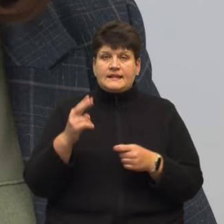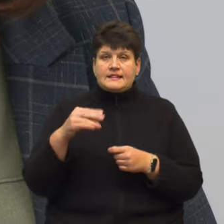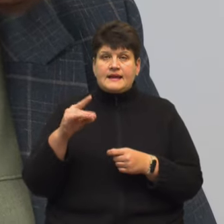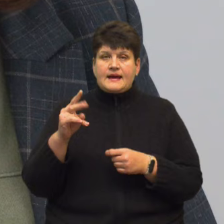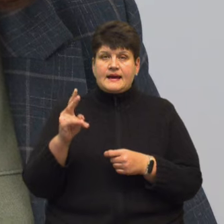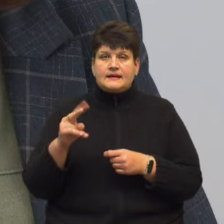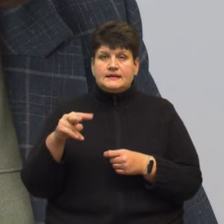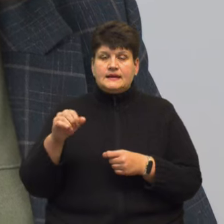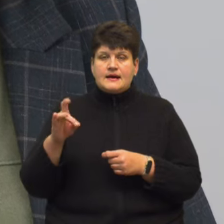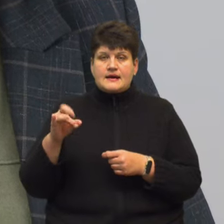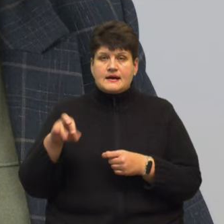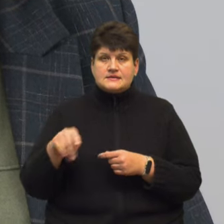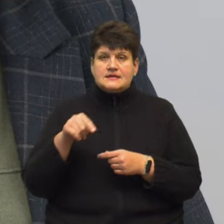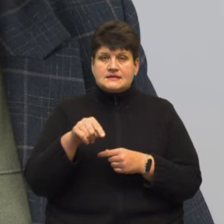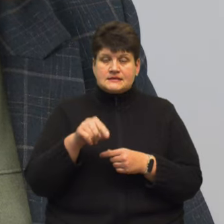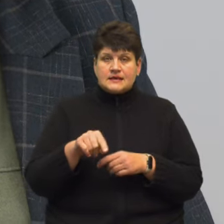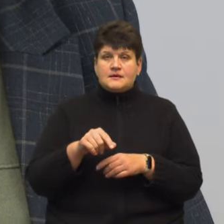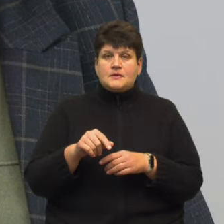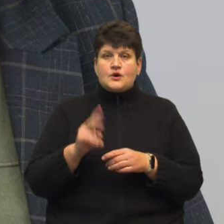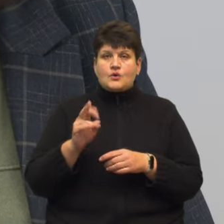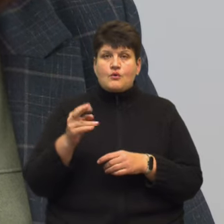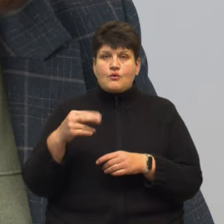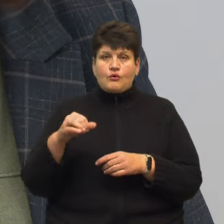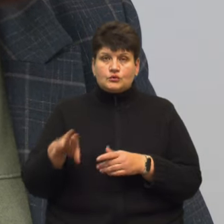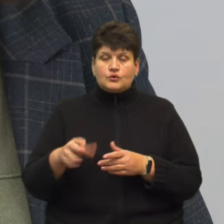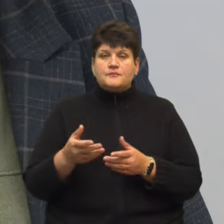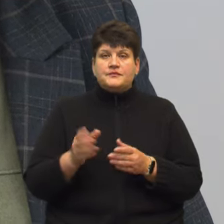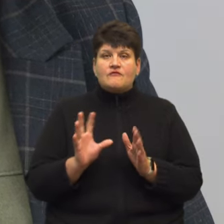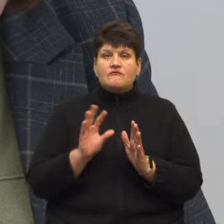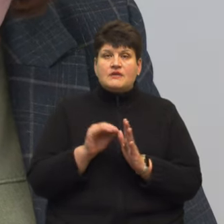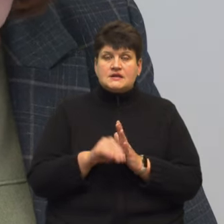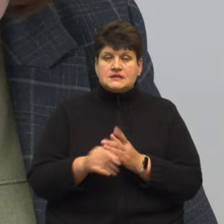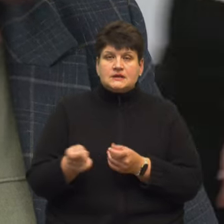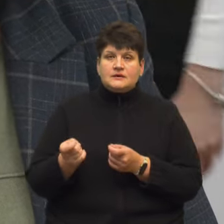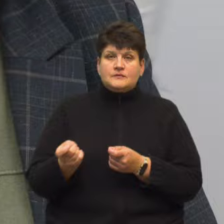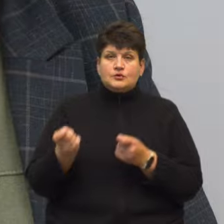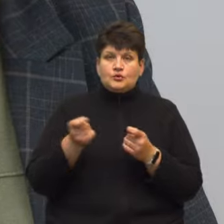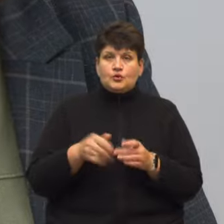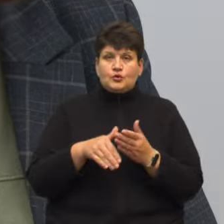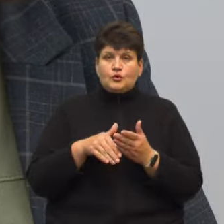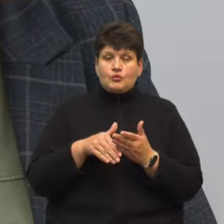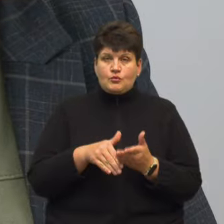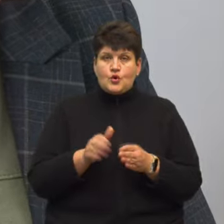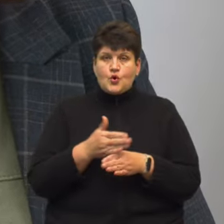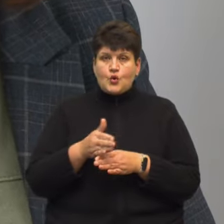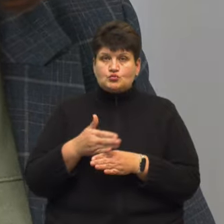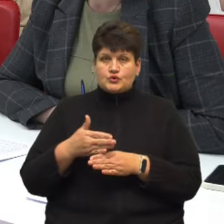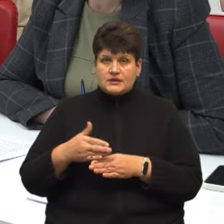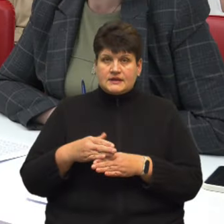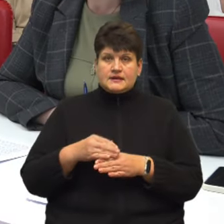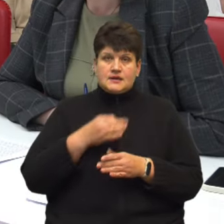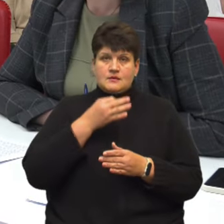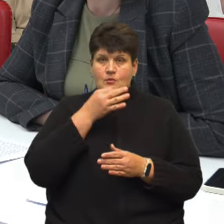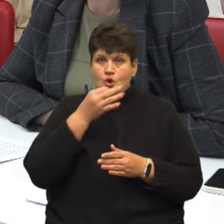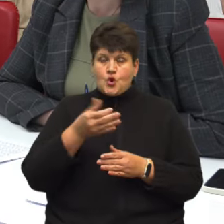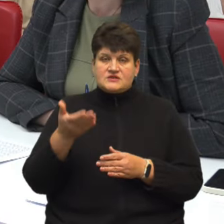цим же шкодом на митницю в електронній та паперовій формі, вести допомогу, розподілити і, звісно, розвітувати.